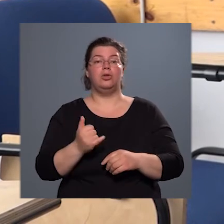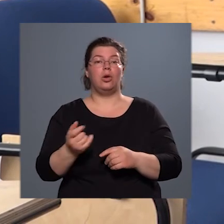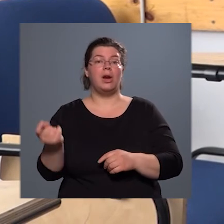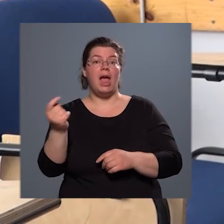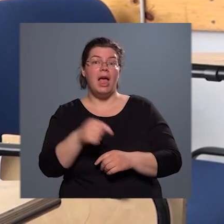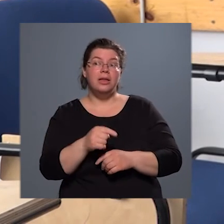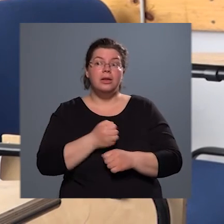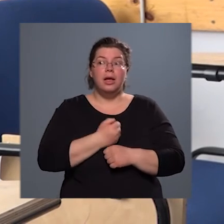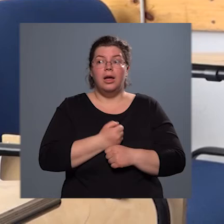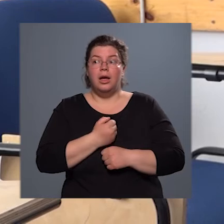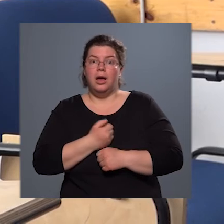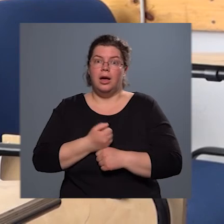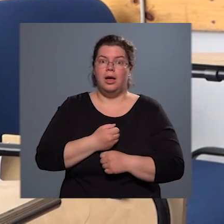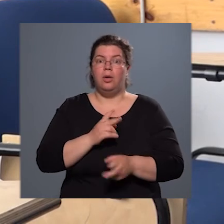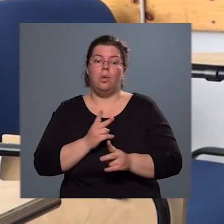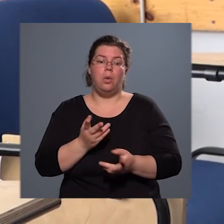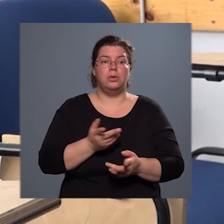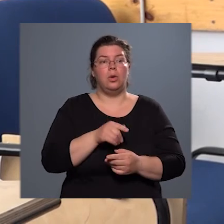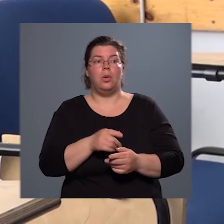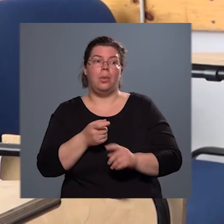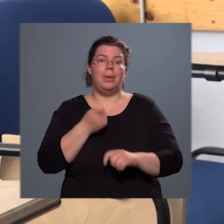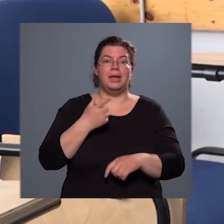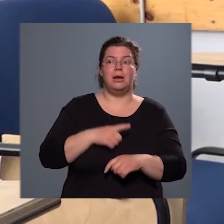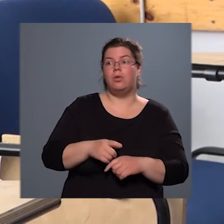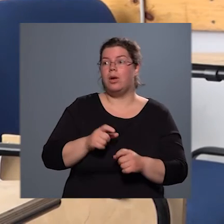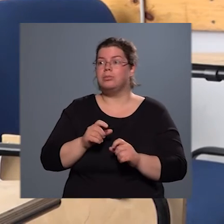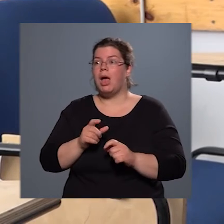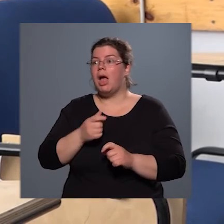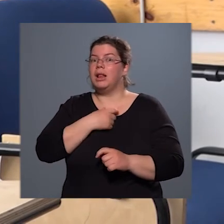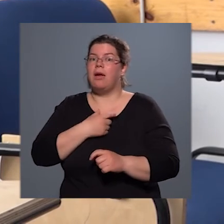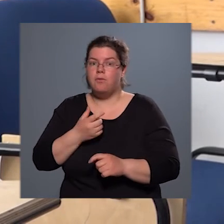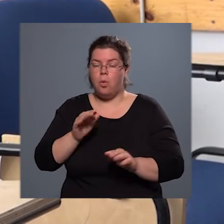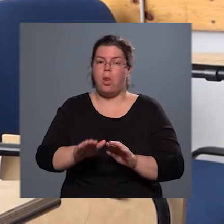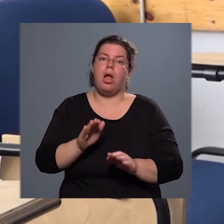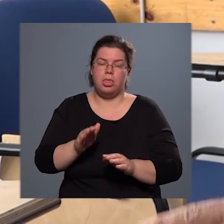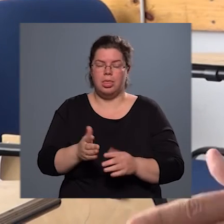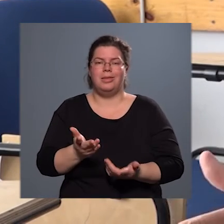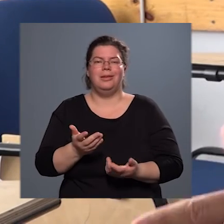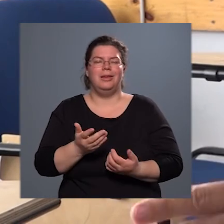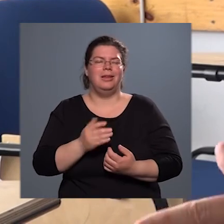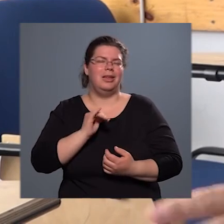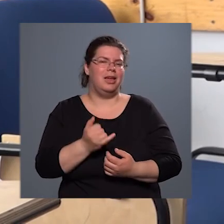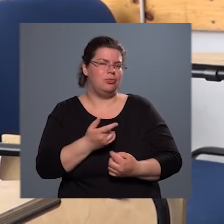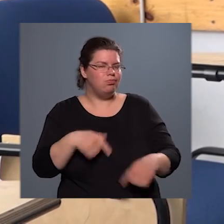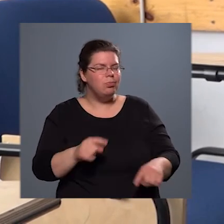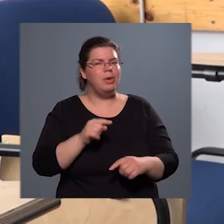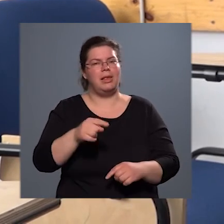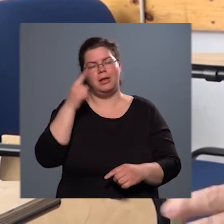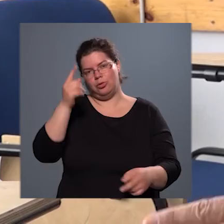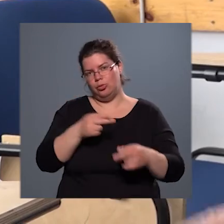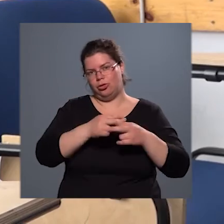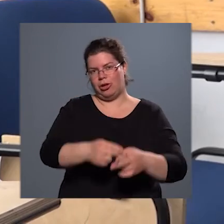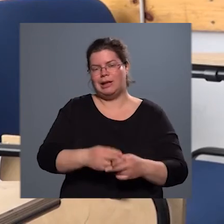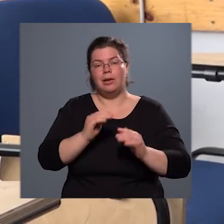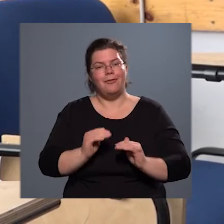izgulva, hogy hú, hát ő béna volt, meg lefulladt mindig, úgyhogy mi ezen tudunk segíteni, hogy